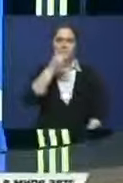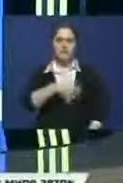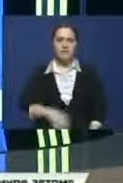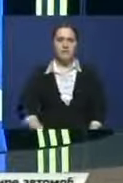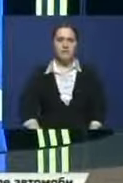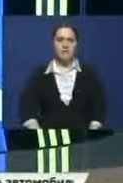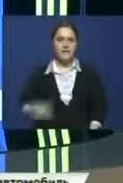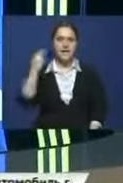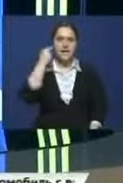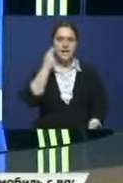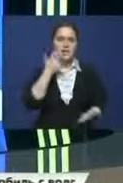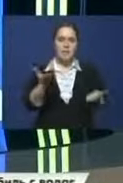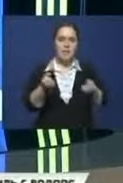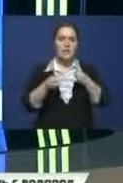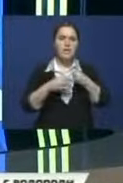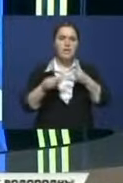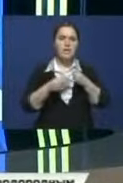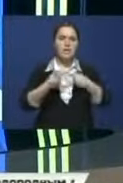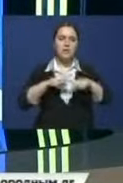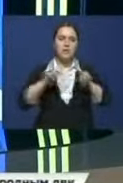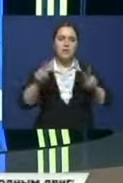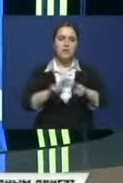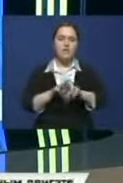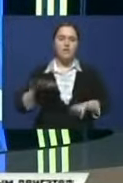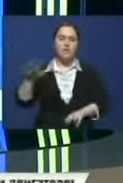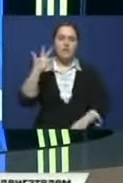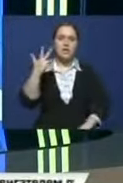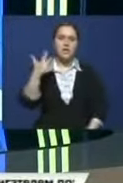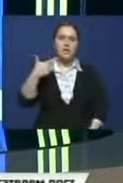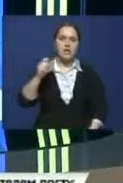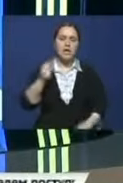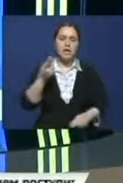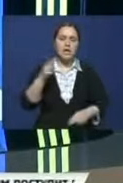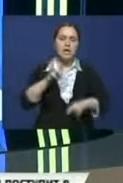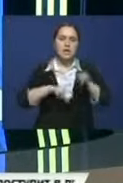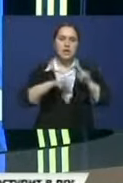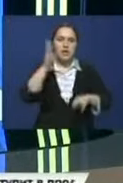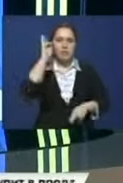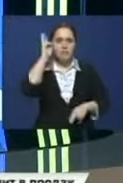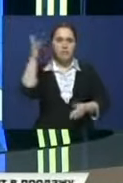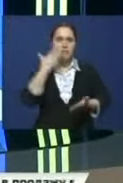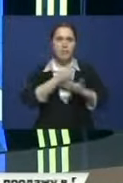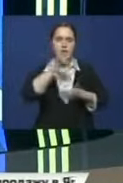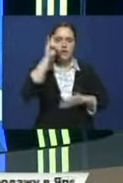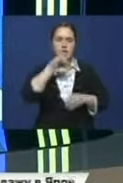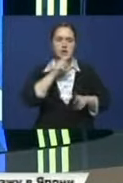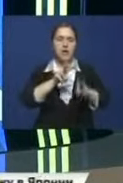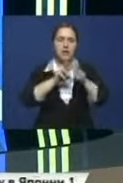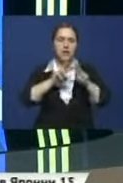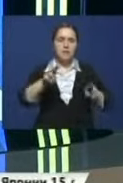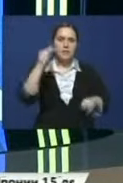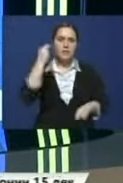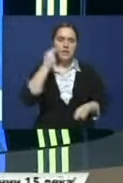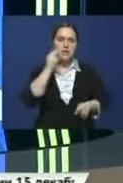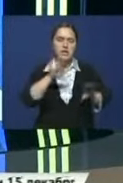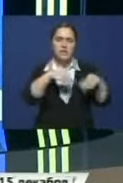Китай получит земельный участок в Астане площадью 3 гектара для строительства комплекса зданий посольства. Казахстану выделят равноценную землю в